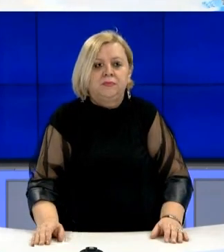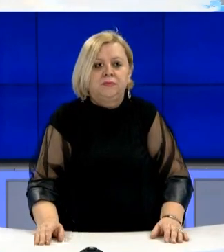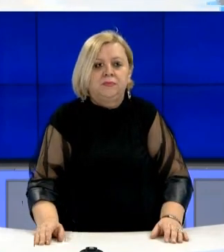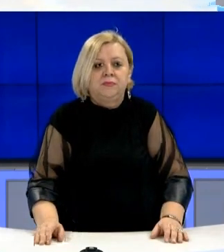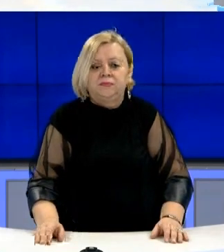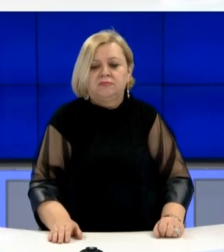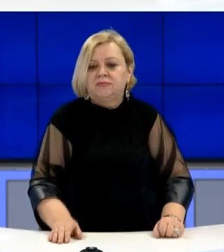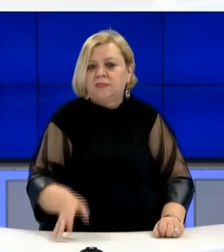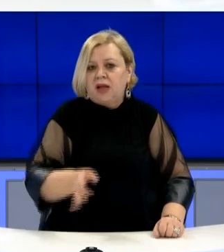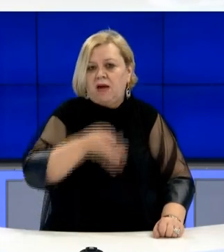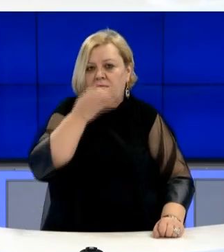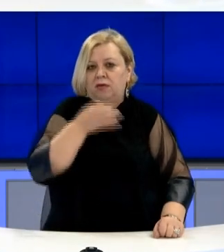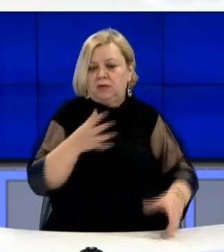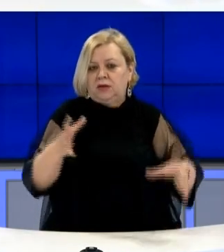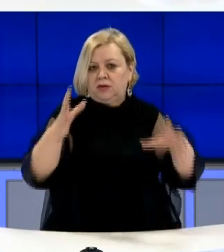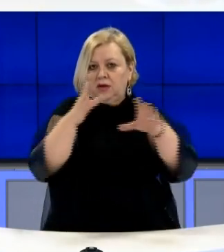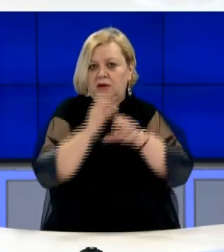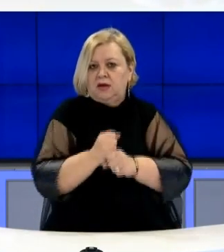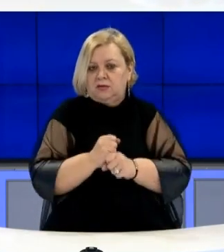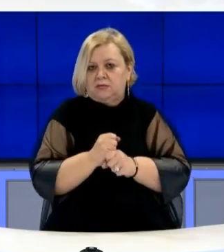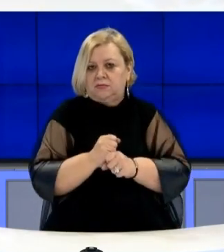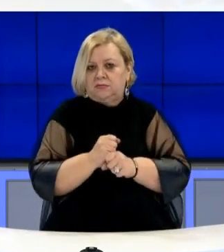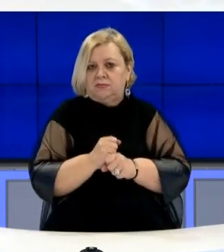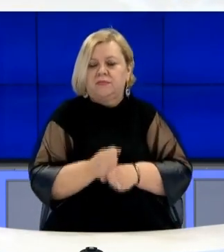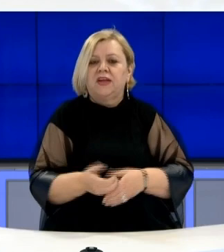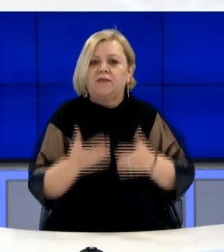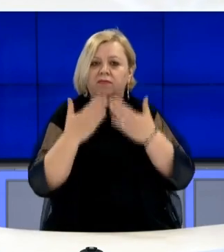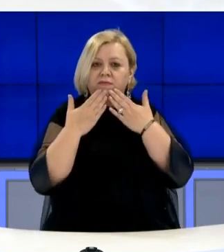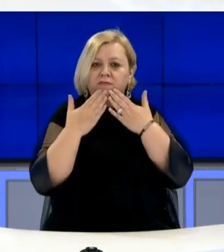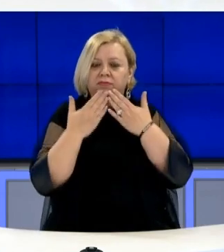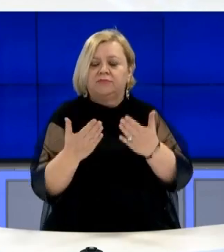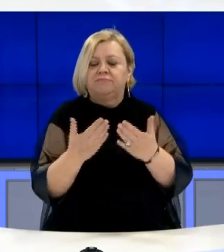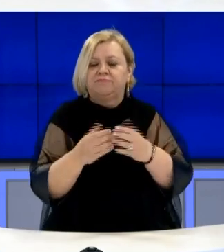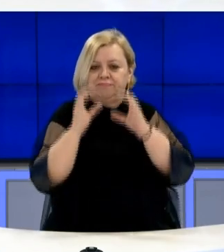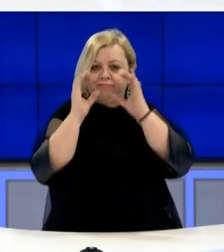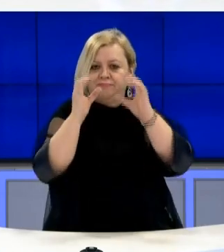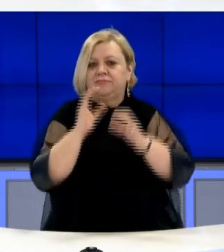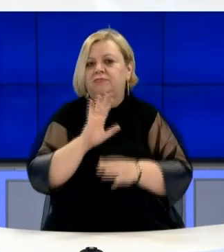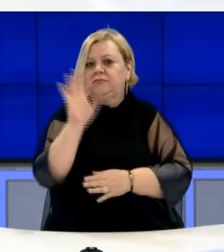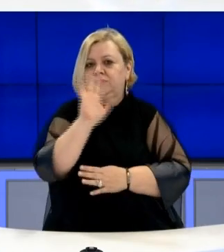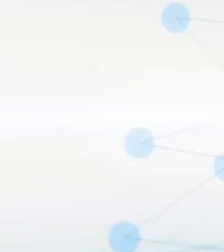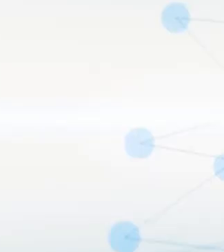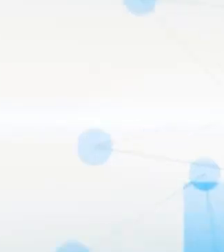Ishtë i këtojtë këtë rapor këtë edicion të lajme vifemderit për pëmëndi, miru pashim.